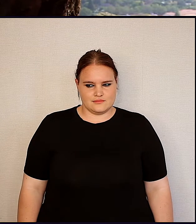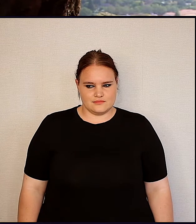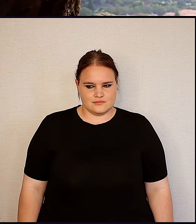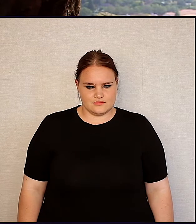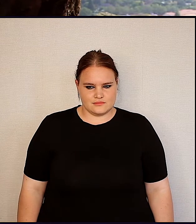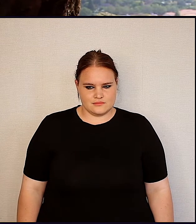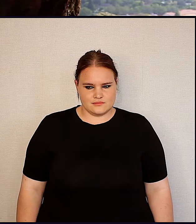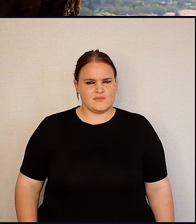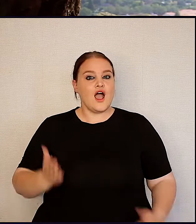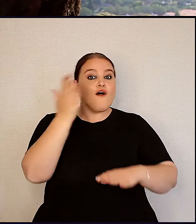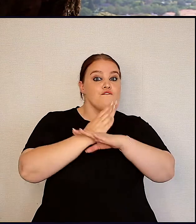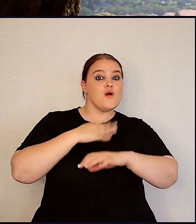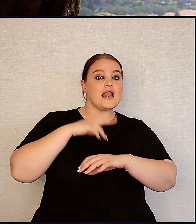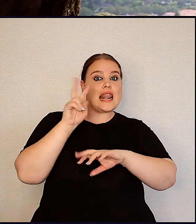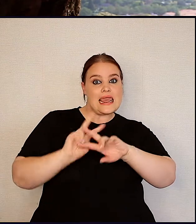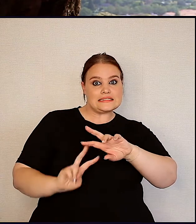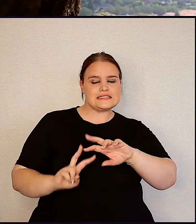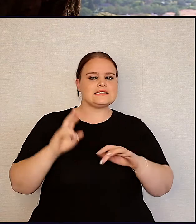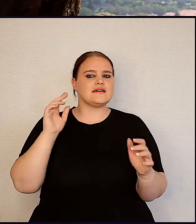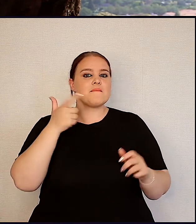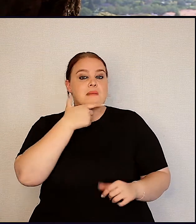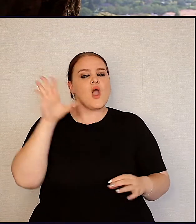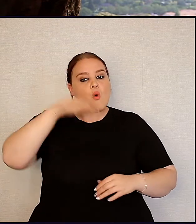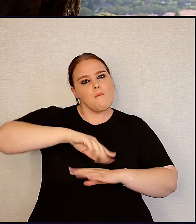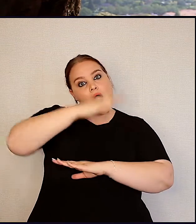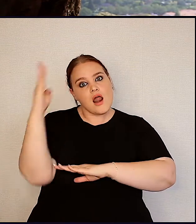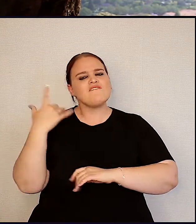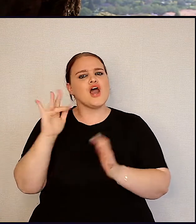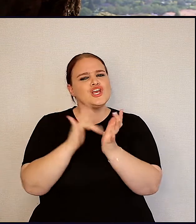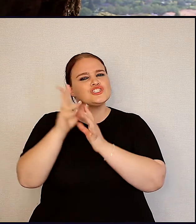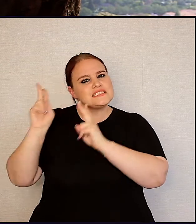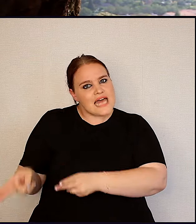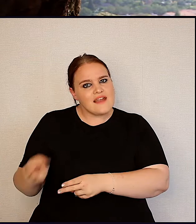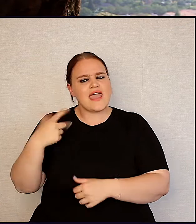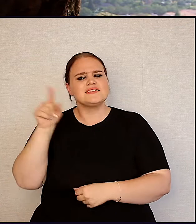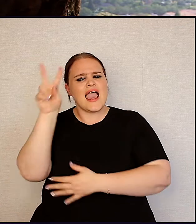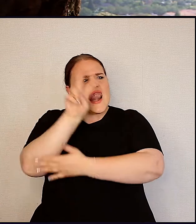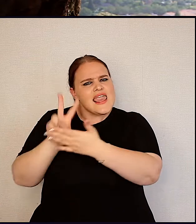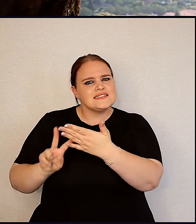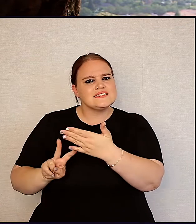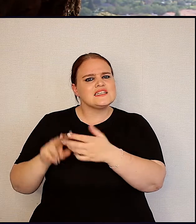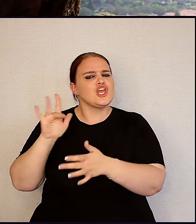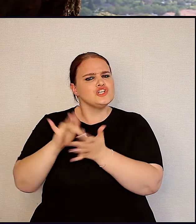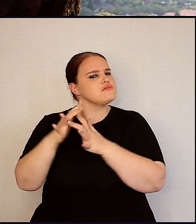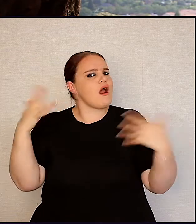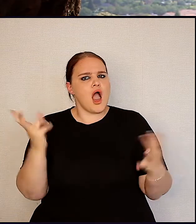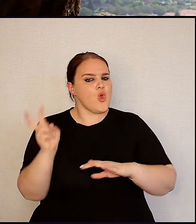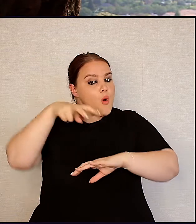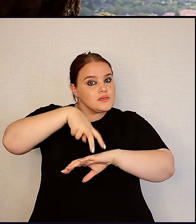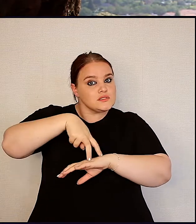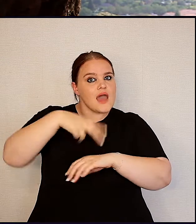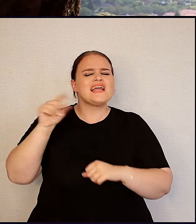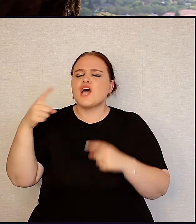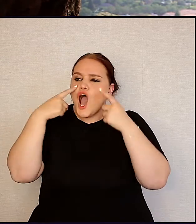So Maria Magdalena, voor ek lees, is kies kom by die graf aan waar Jesus gesterf is en begrawe is. En dan kom sy by die leeg graf aan. Jesus het reeds opgestaan